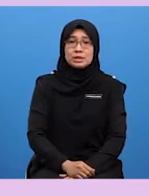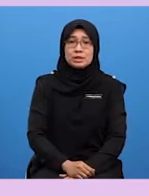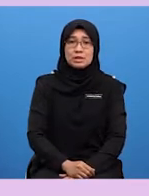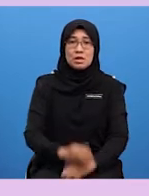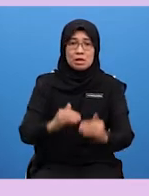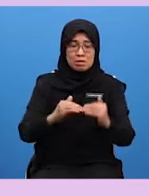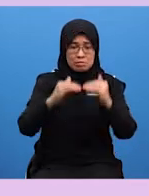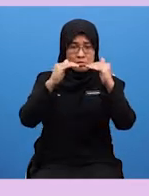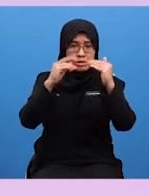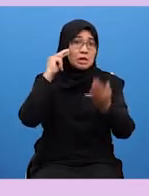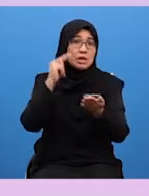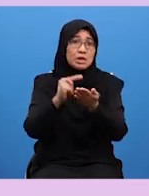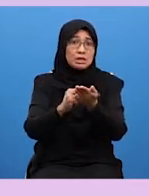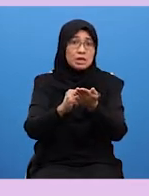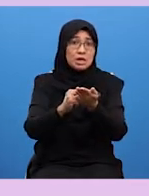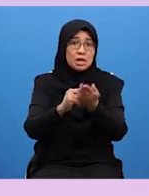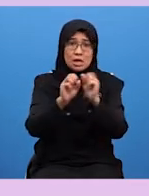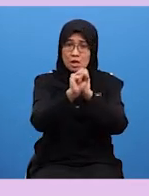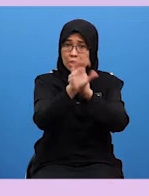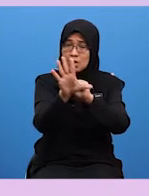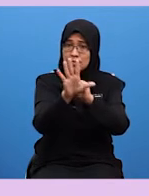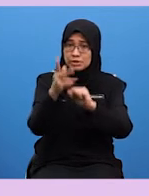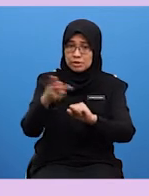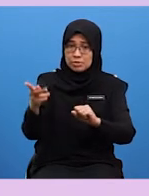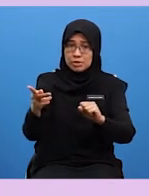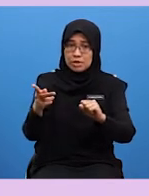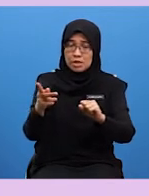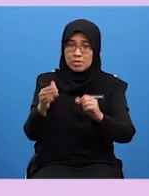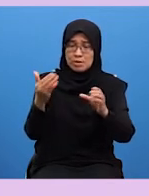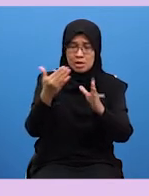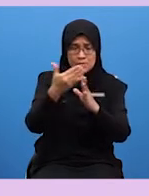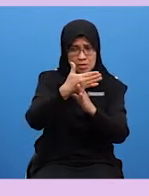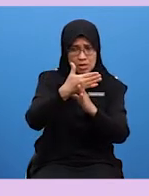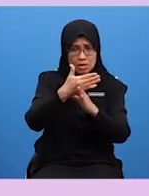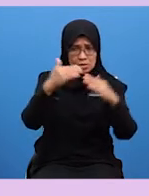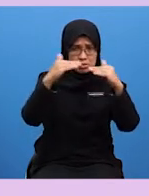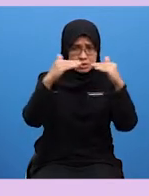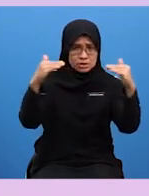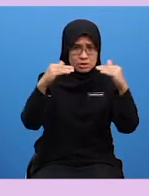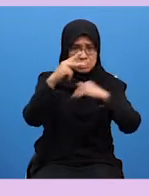meningkatkan nilai komersial produk melalui standar pembungkusan yang tinggi